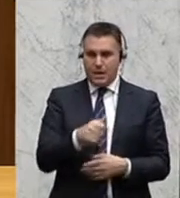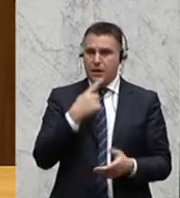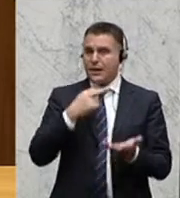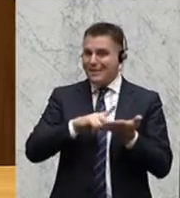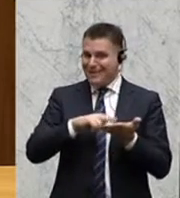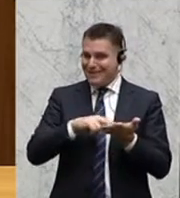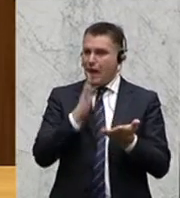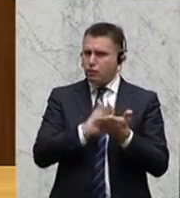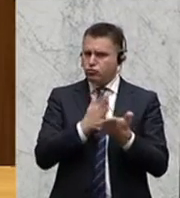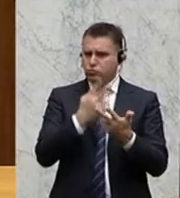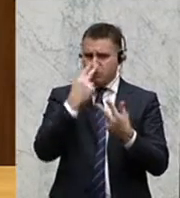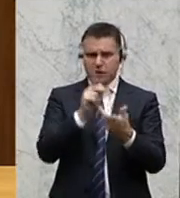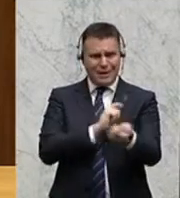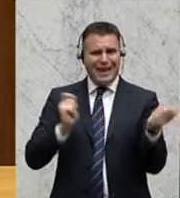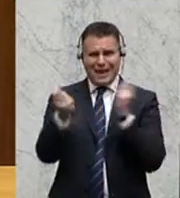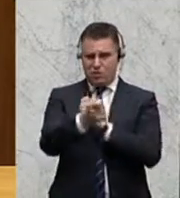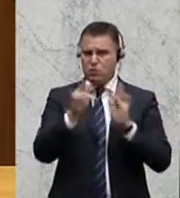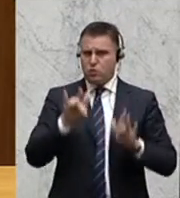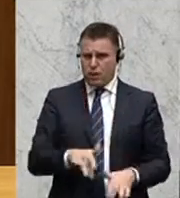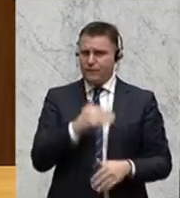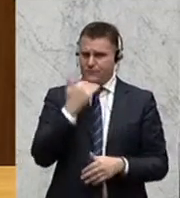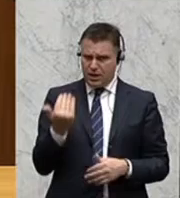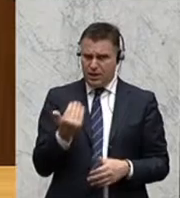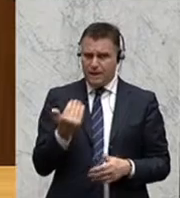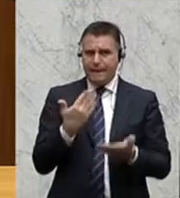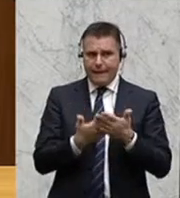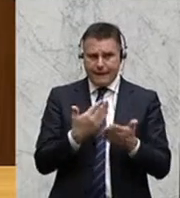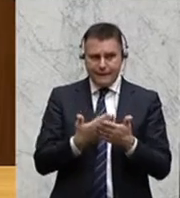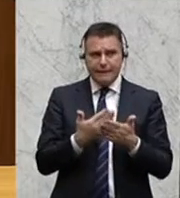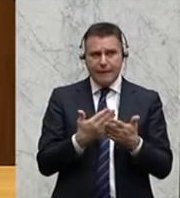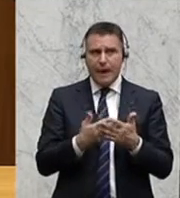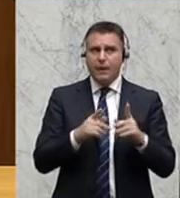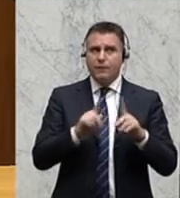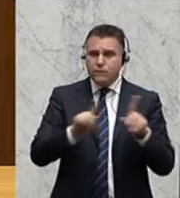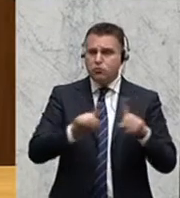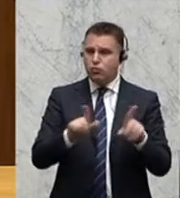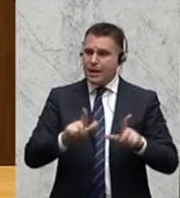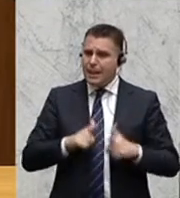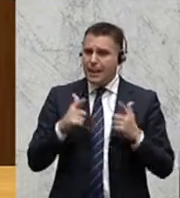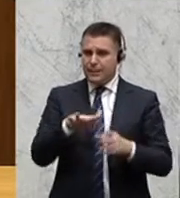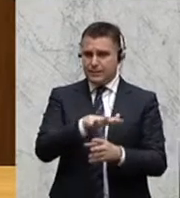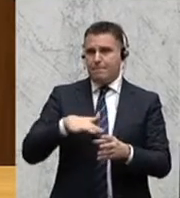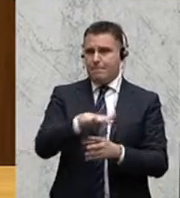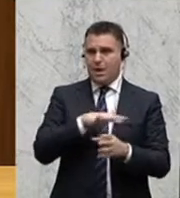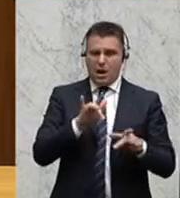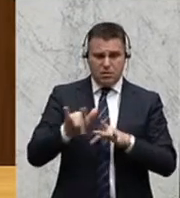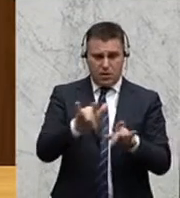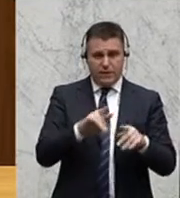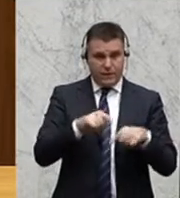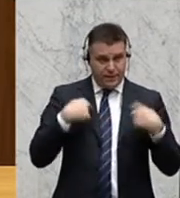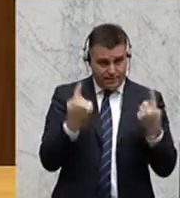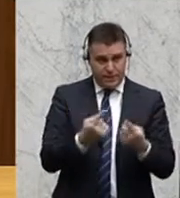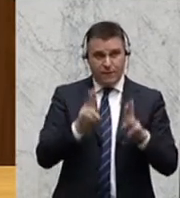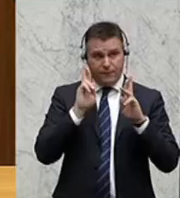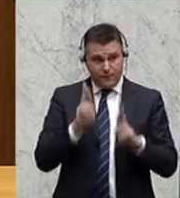digitalen Wandel ist ein Thema, das uns in allen Lebensbereichen auch betrifft. Und es liegt an uns, ob wir die